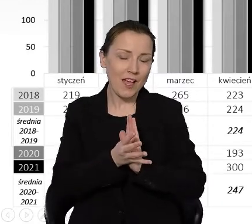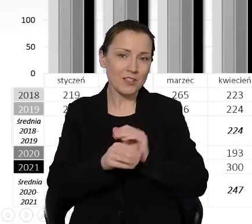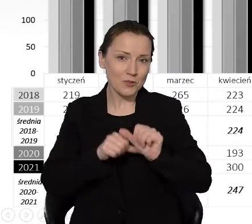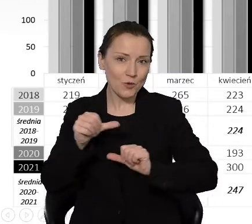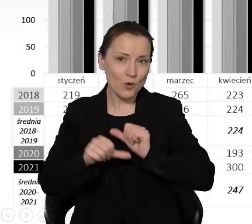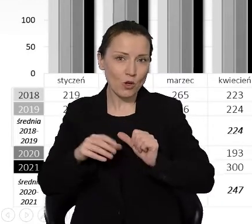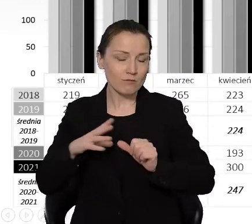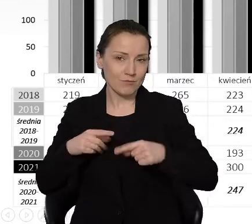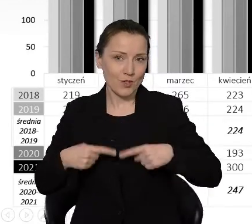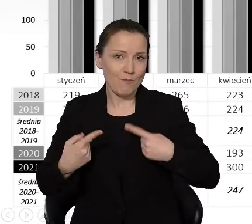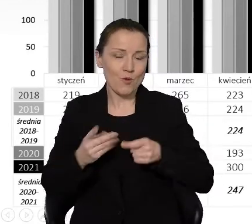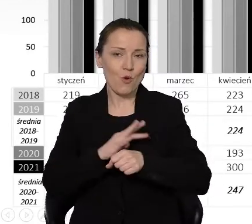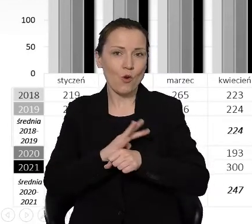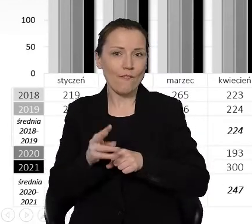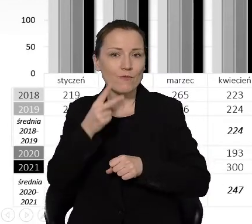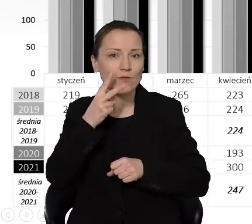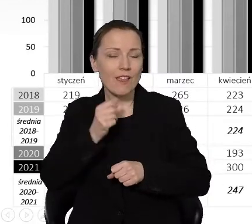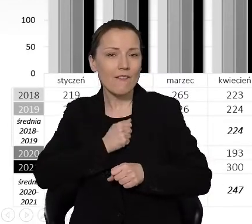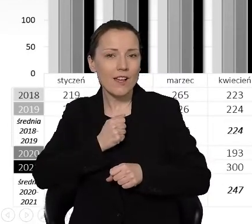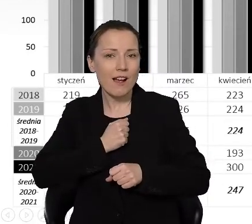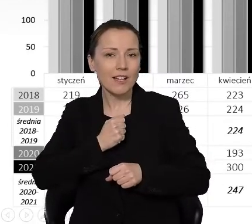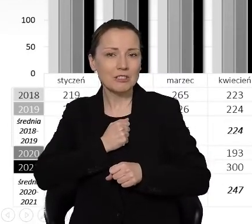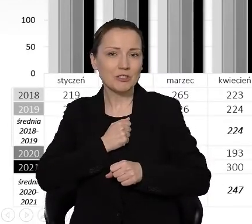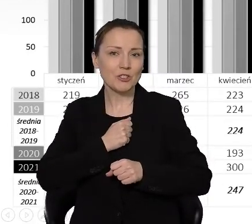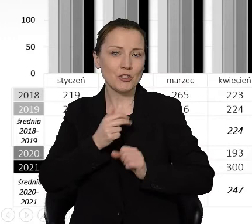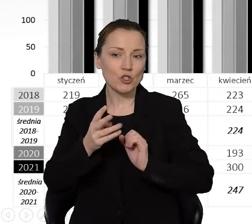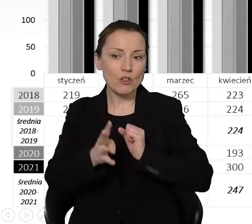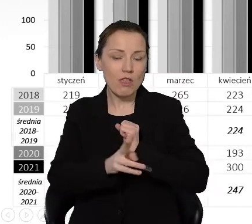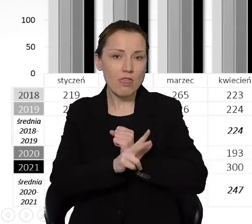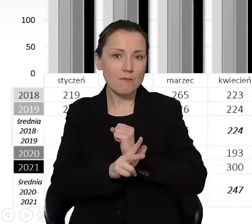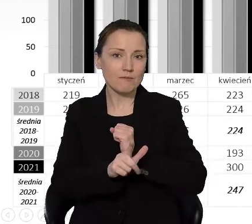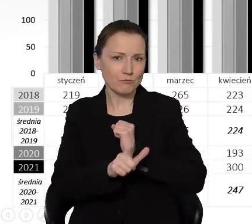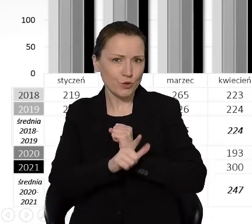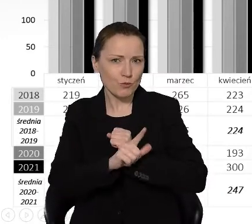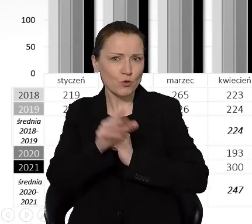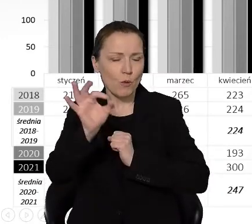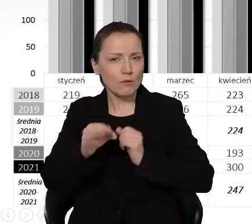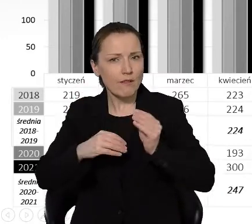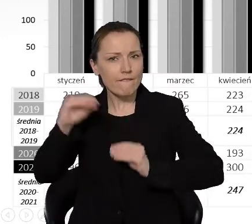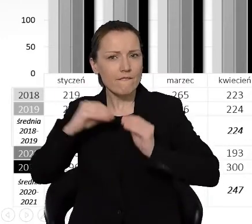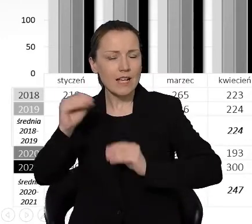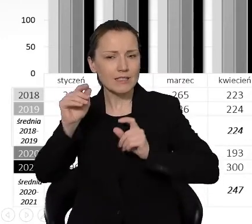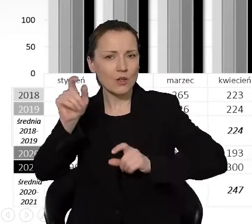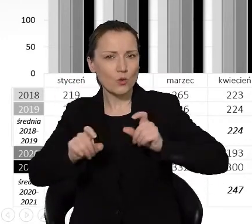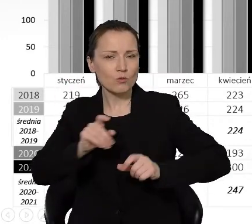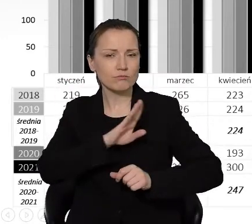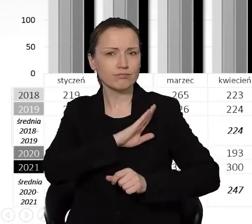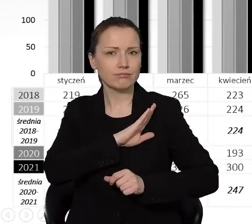No i widać wyraźnie 70% więcej zgonów w porównaniu do tych dwóch lat przedcovidowych.